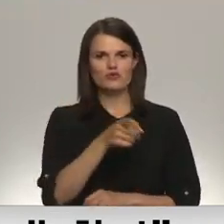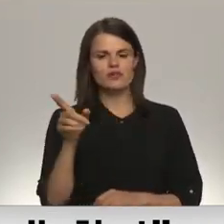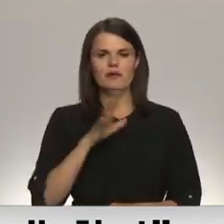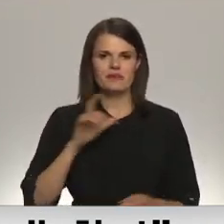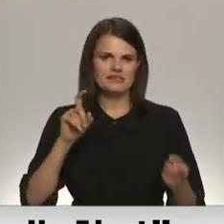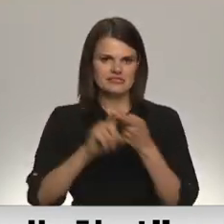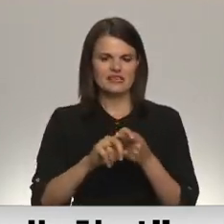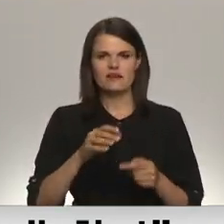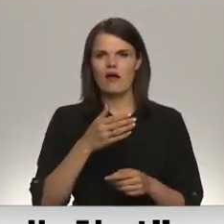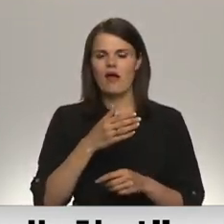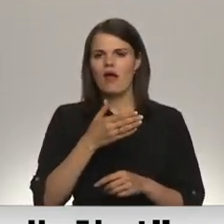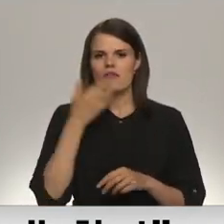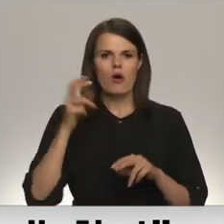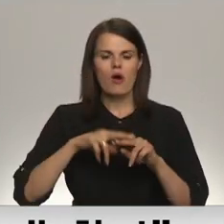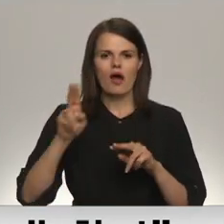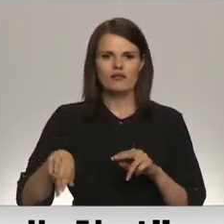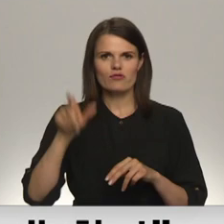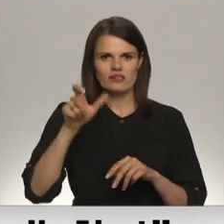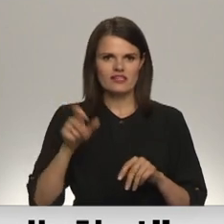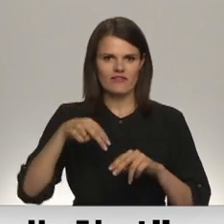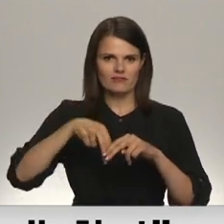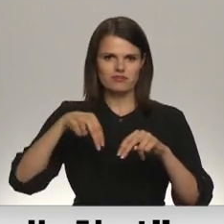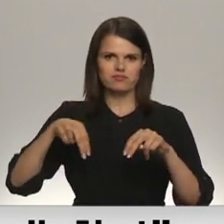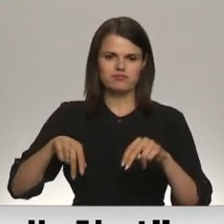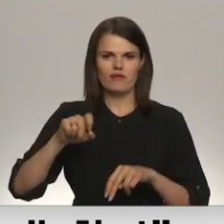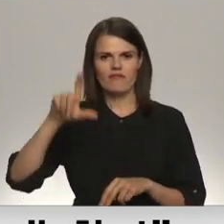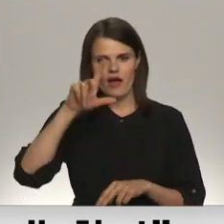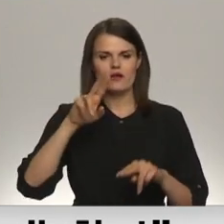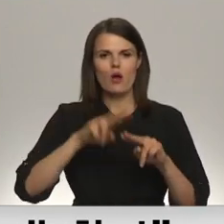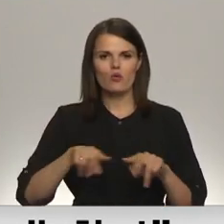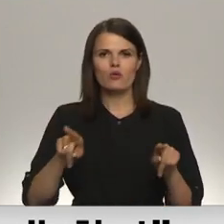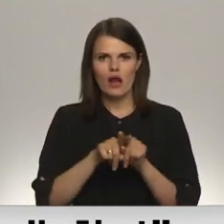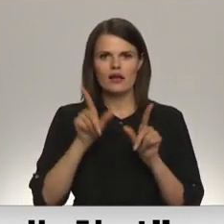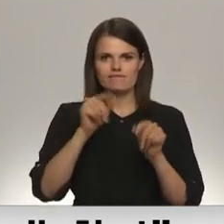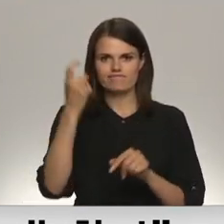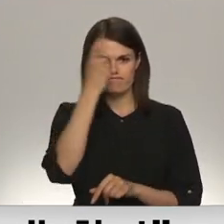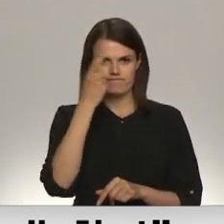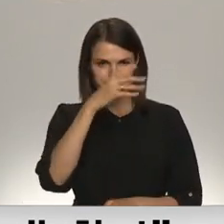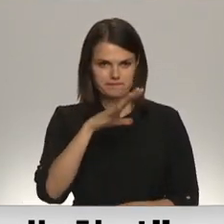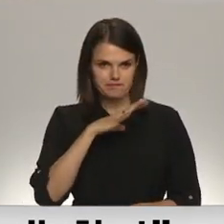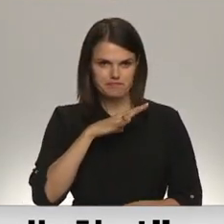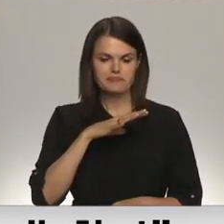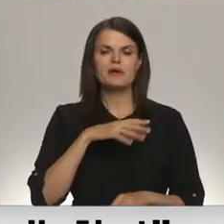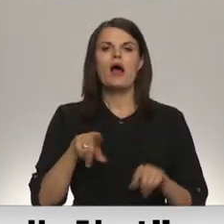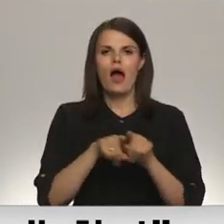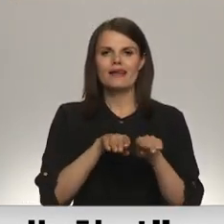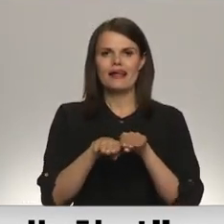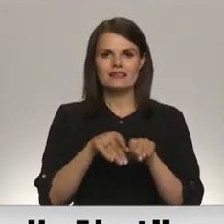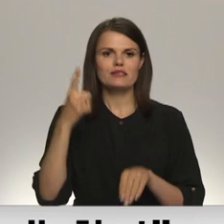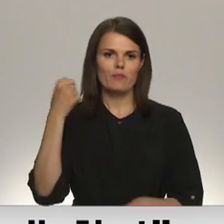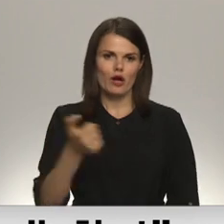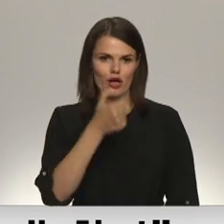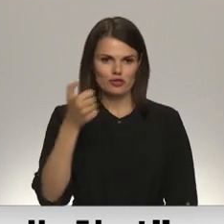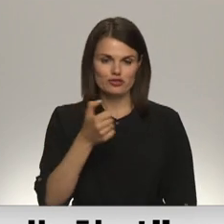bija saistīti ar neatļauto pasažieru pārvedāšanu un tieši tikpat daudz ar braukšanu reibumā. Līdzīga situācija bija arī pērni.